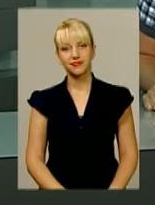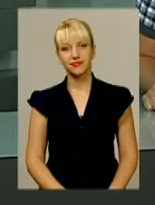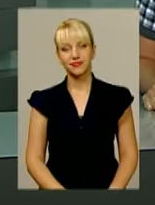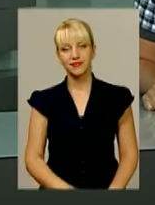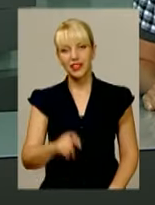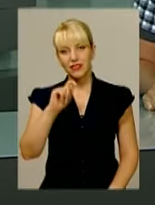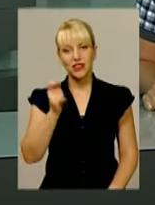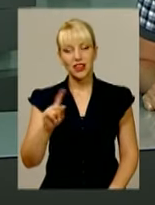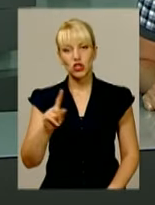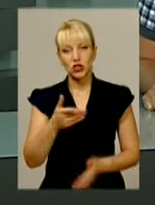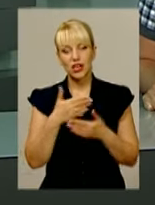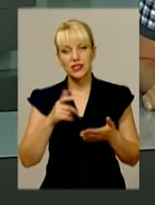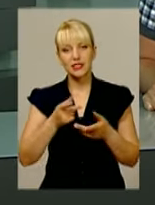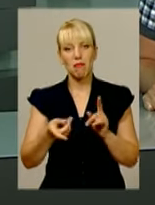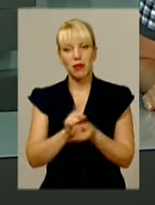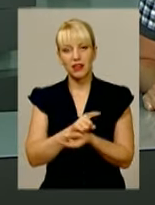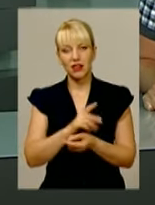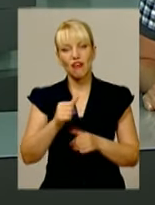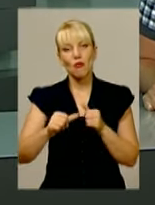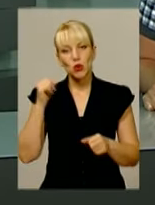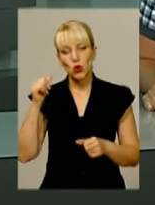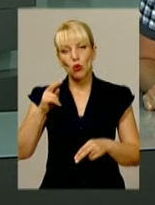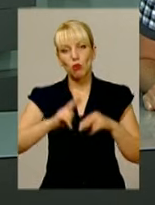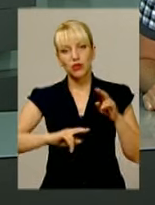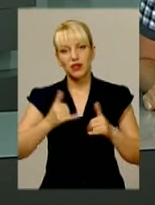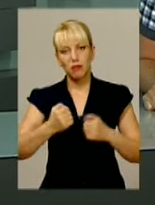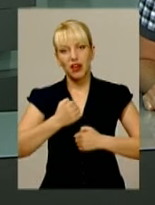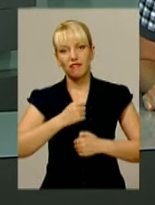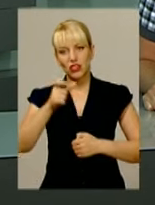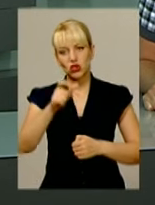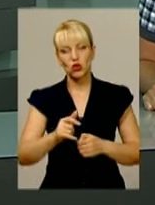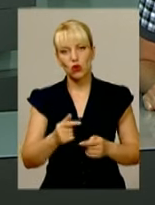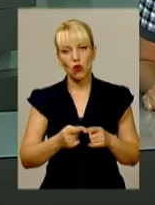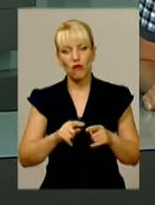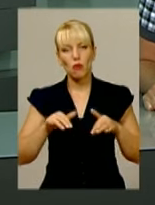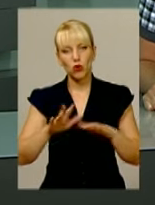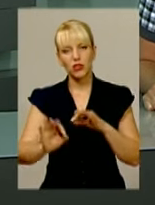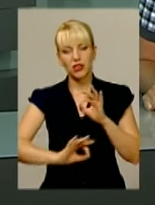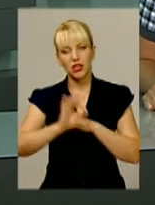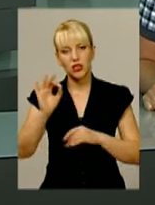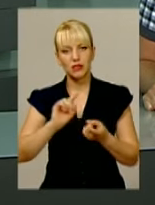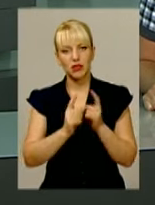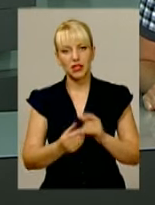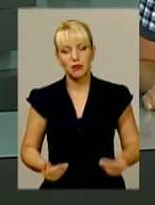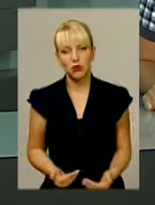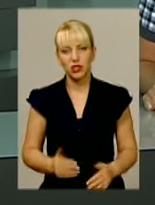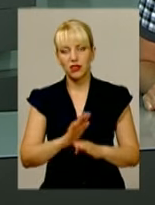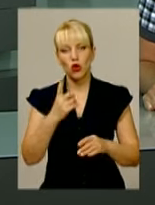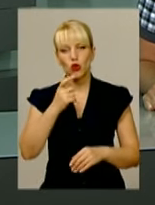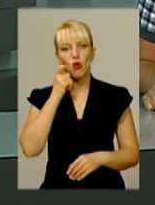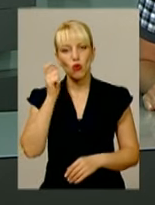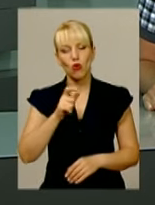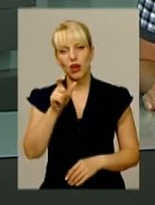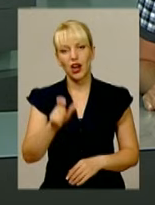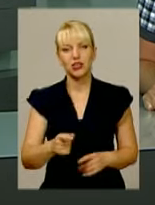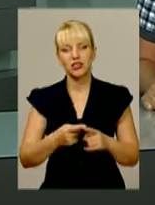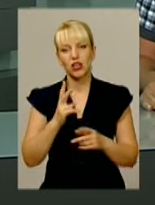Війна, що нас змінила. В минулому будівельник, тепер військовий. Буремні події на Сході змінили буття не одного українця. Хтось зібрав речі та